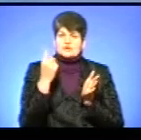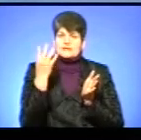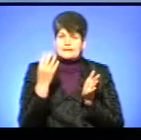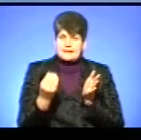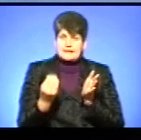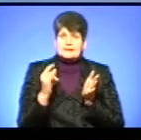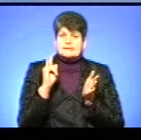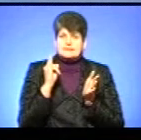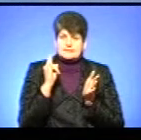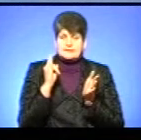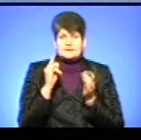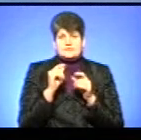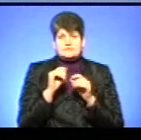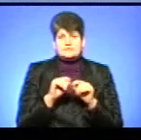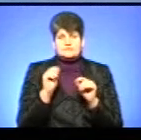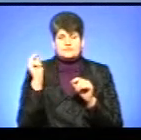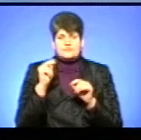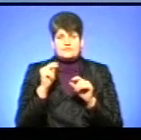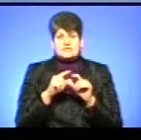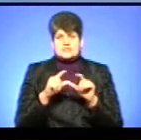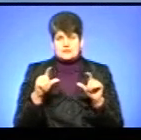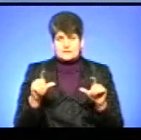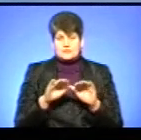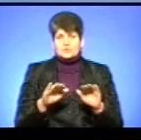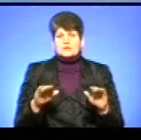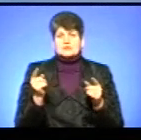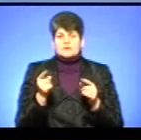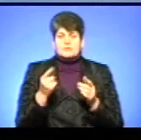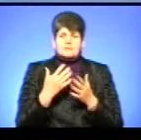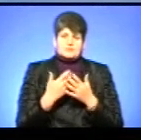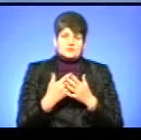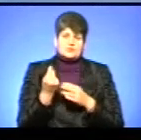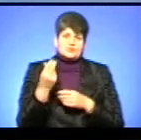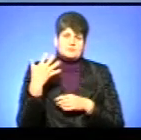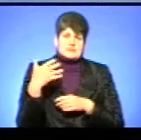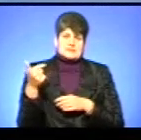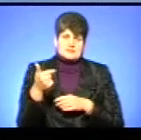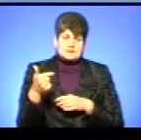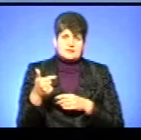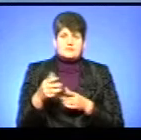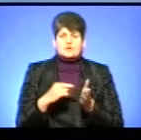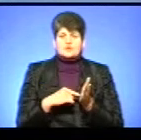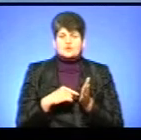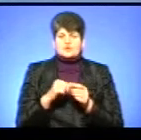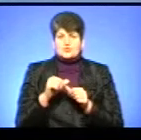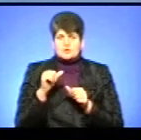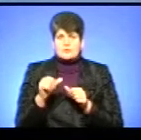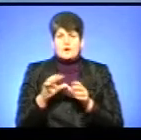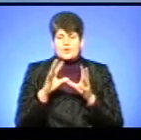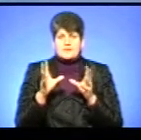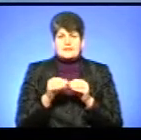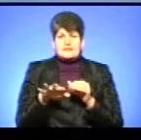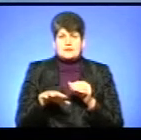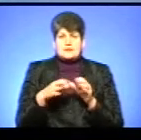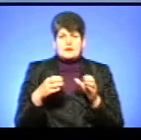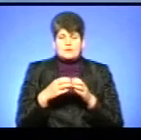перебування дитини в дошкільному навчальному закладі Тернополя вартує близько 50 гривень. І, зокрема, такі об'єднані територіальні громади,